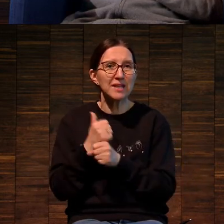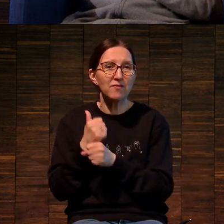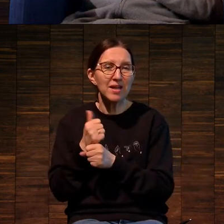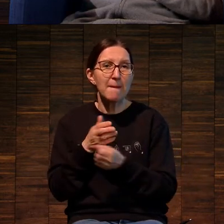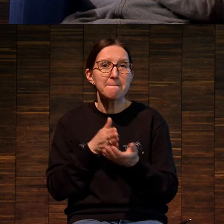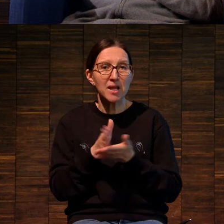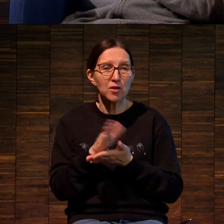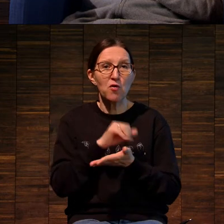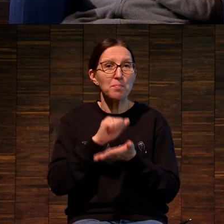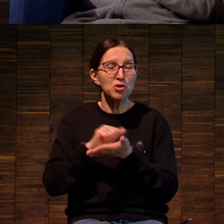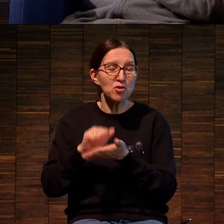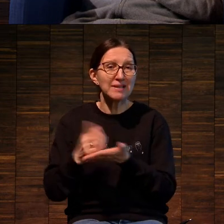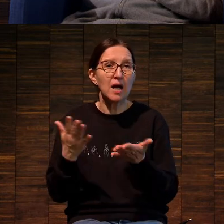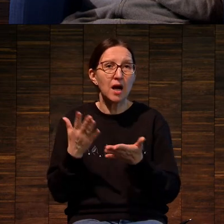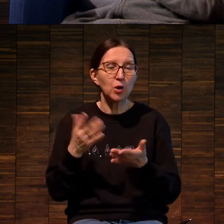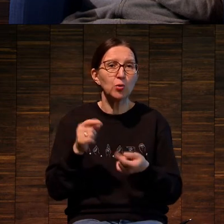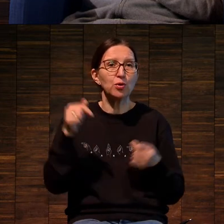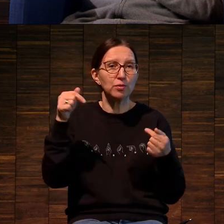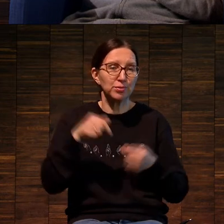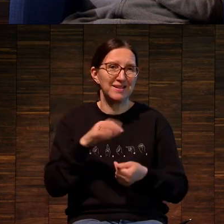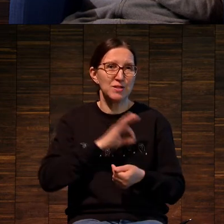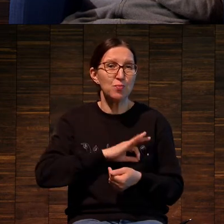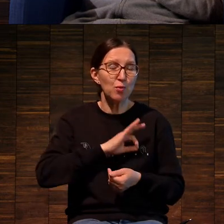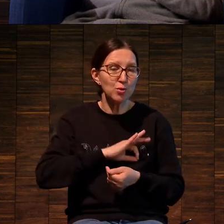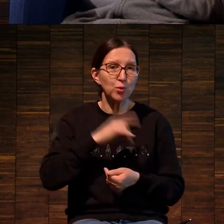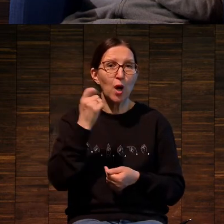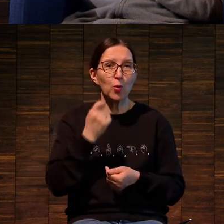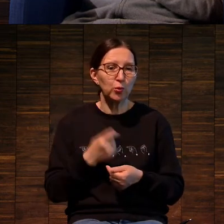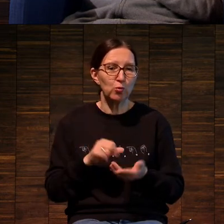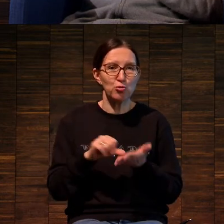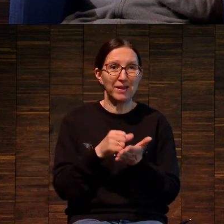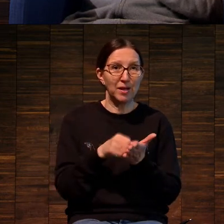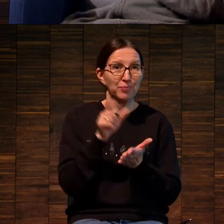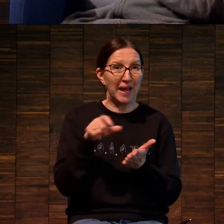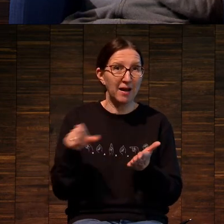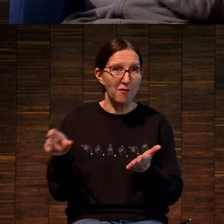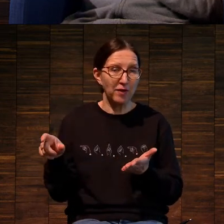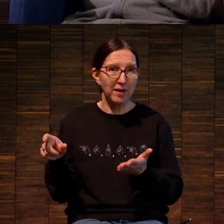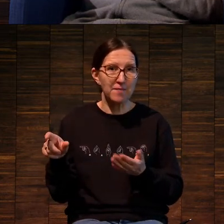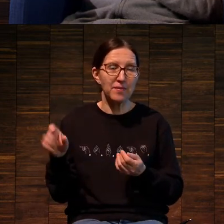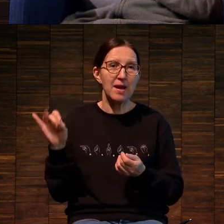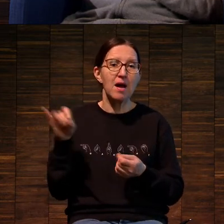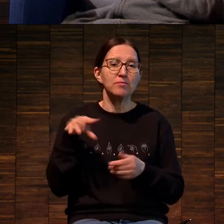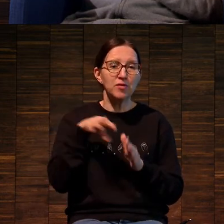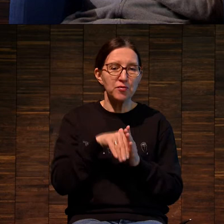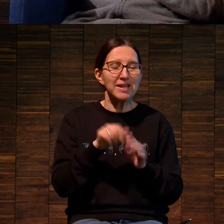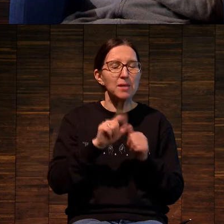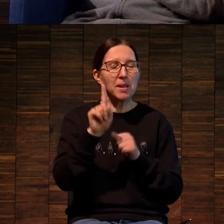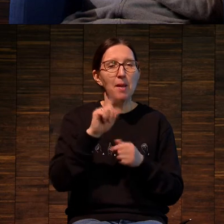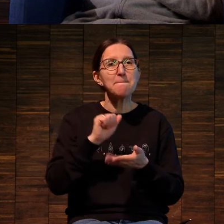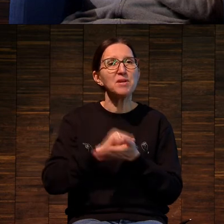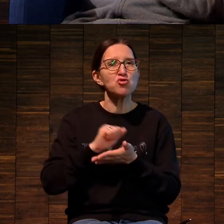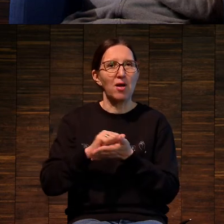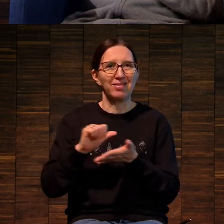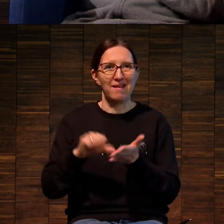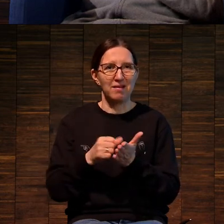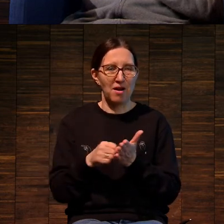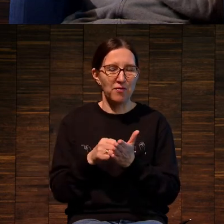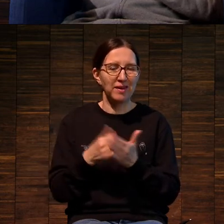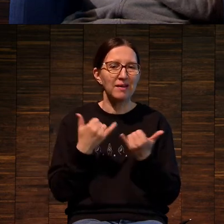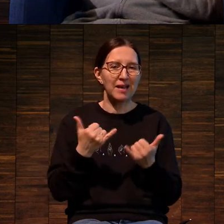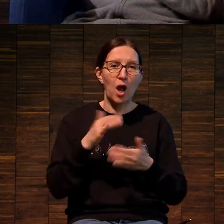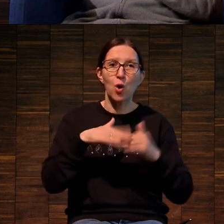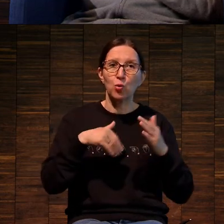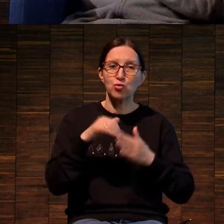методов печати, которые используют художники графики, печатной графики, я имею в виду, для